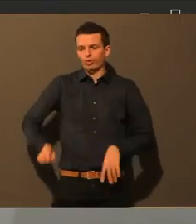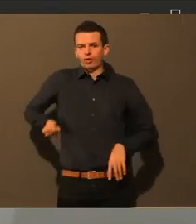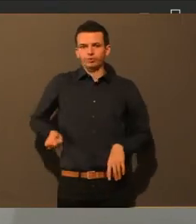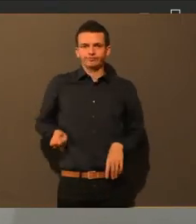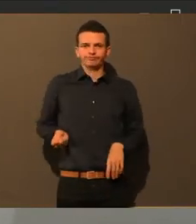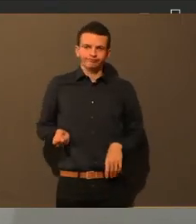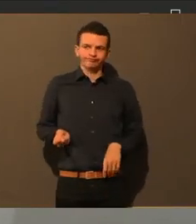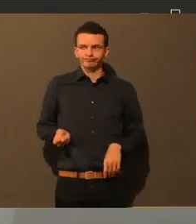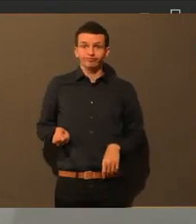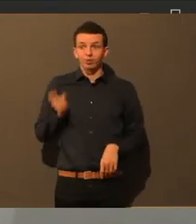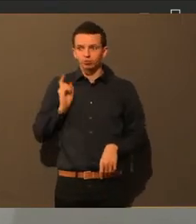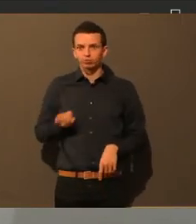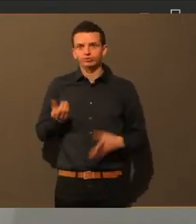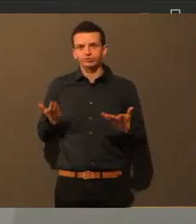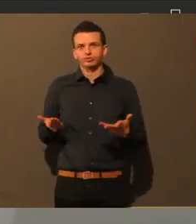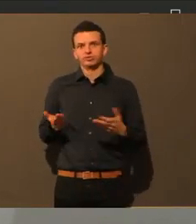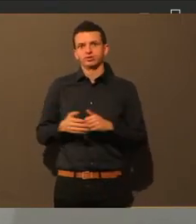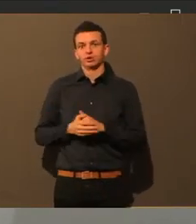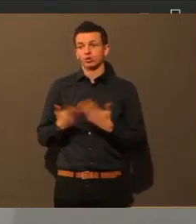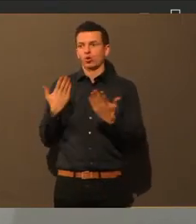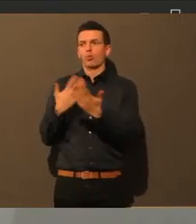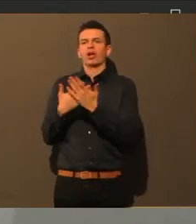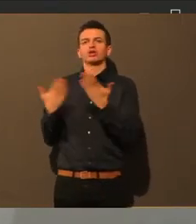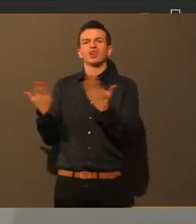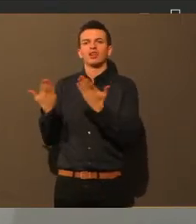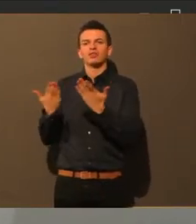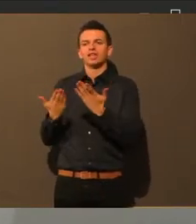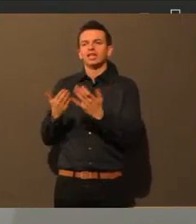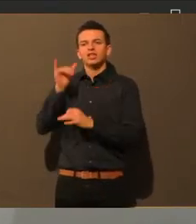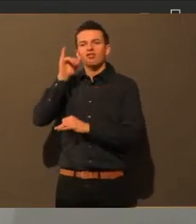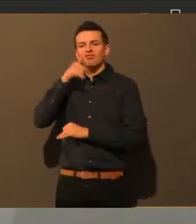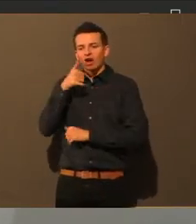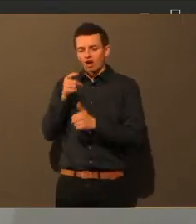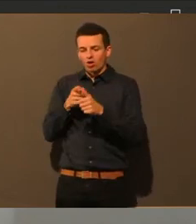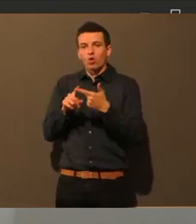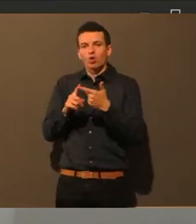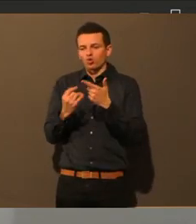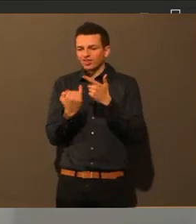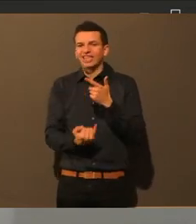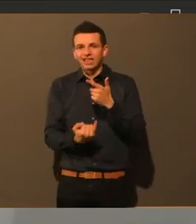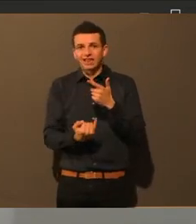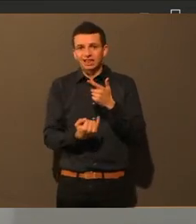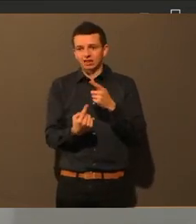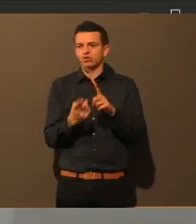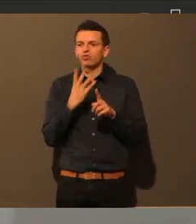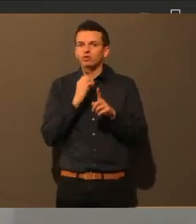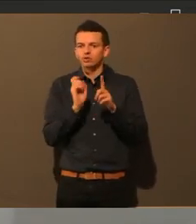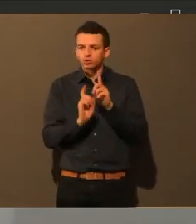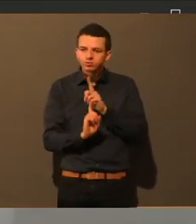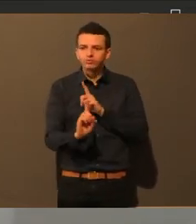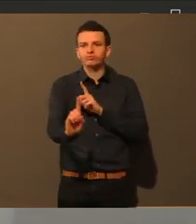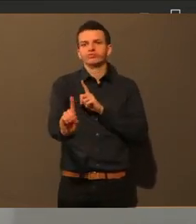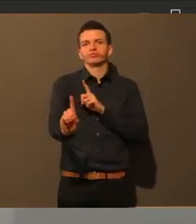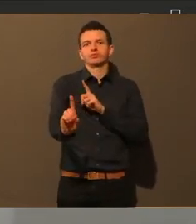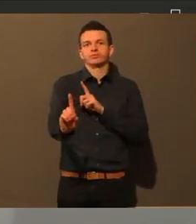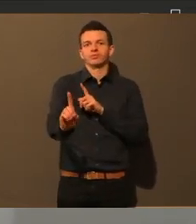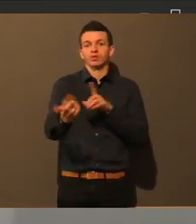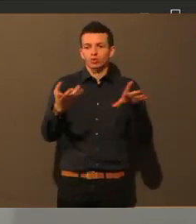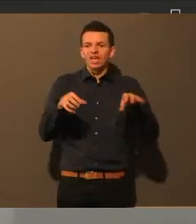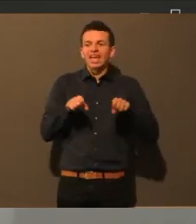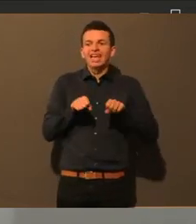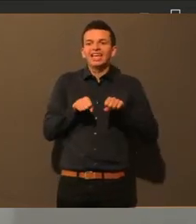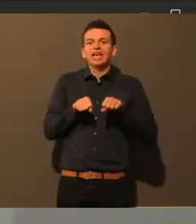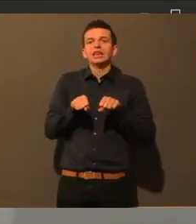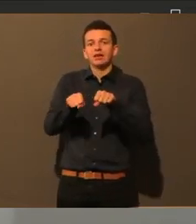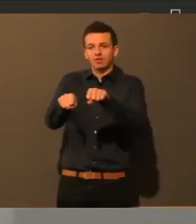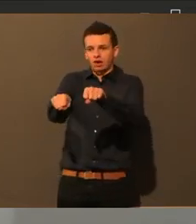Auf jeden Fall war das Beispiel, eine Frau mit ihrem Kind wollte in den Supermarkt rein. Ihr wurde gesagt, also mit dem Kinderwagen, ihr wurde gesagt, nee,